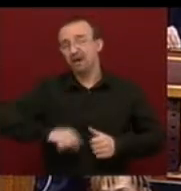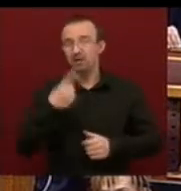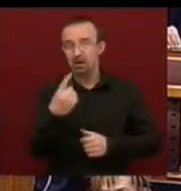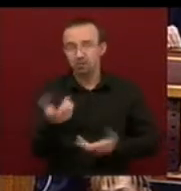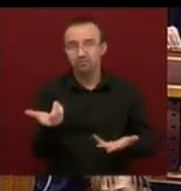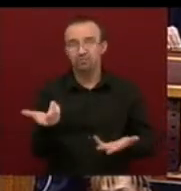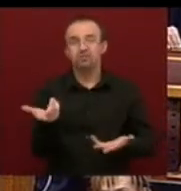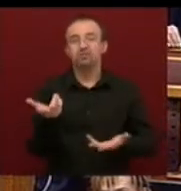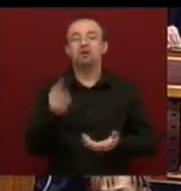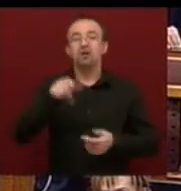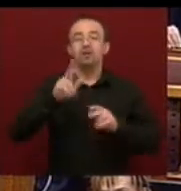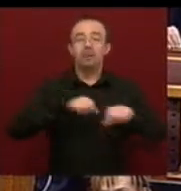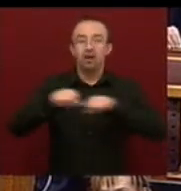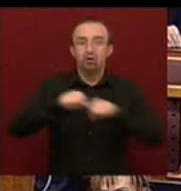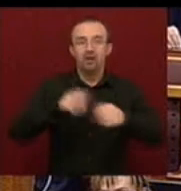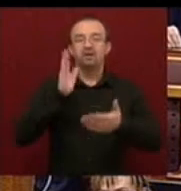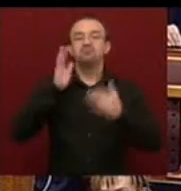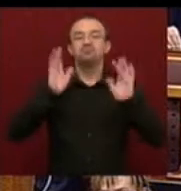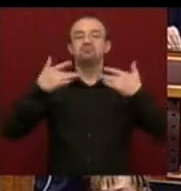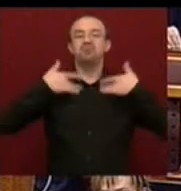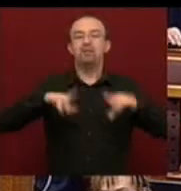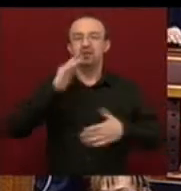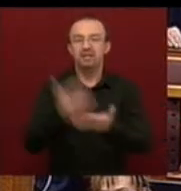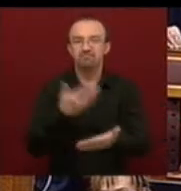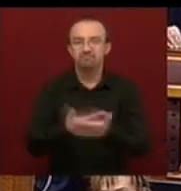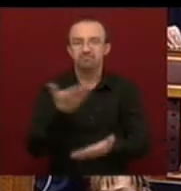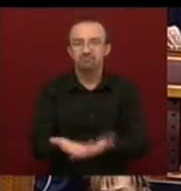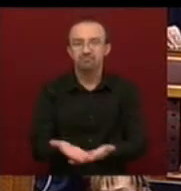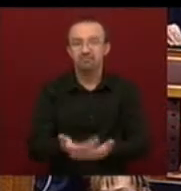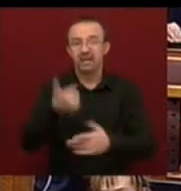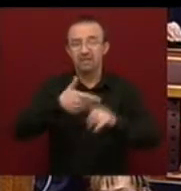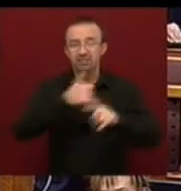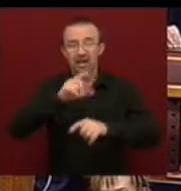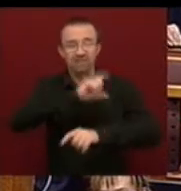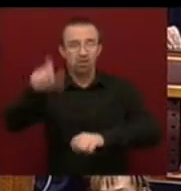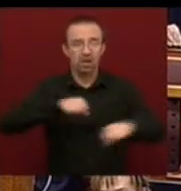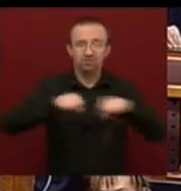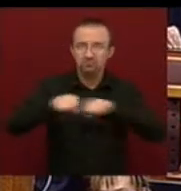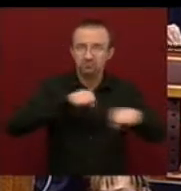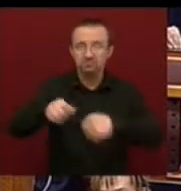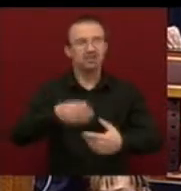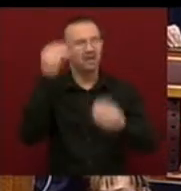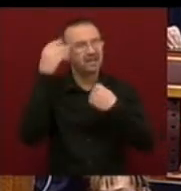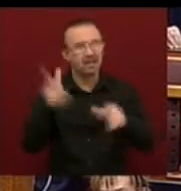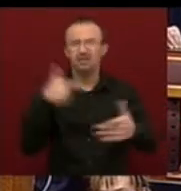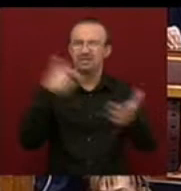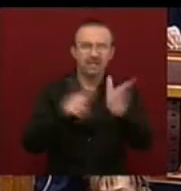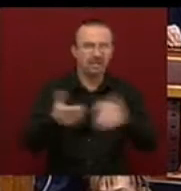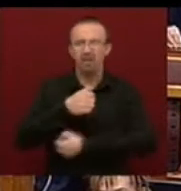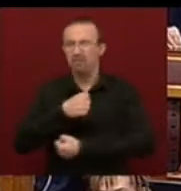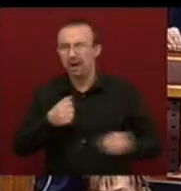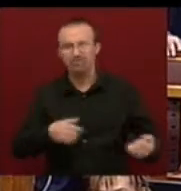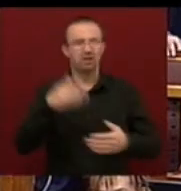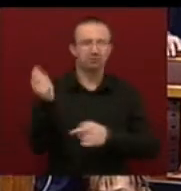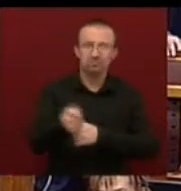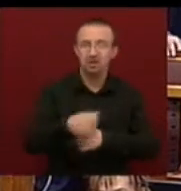önöknek, az az, hogy a kormánynak le kell mondani. Másfél éve sámakfutásba kezdtek, másfél éven keresztül értelmetlen, céltalan megszorításokkal